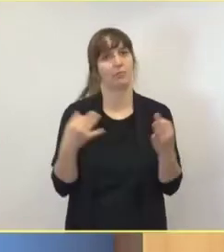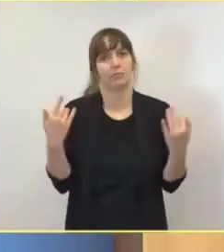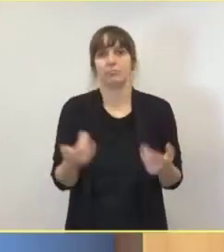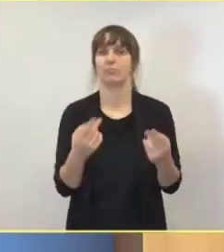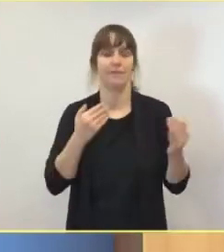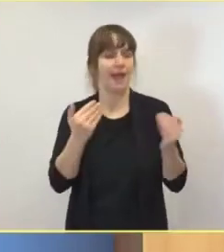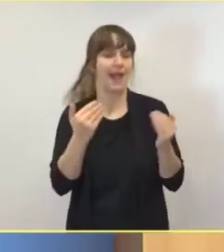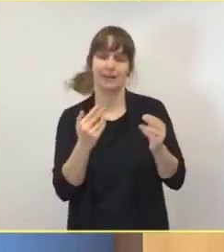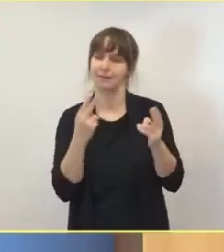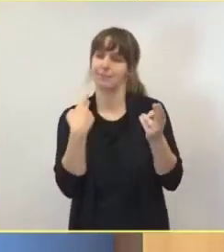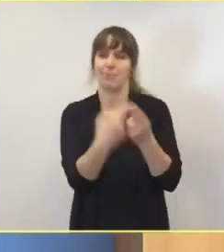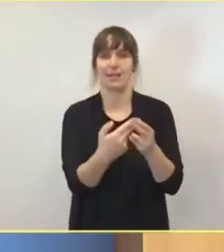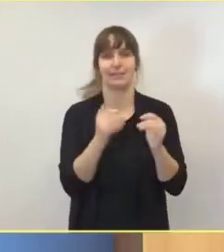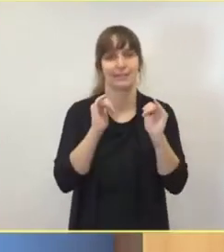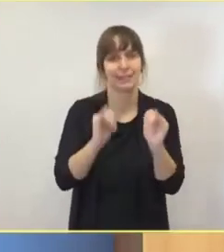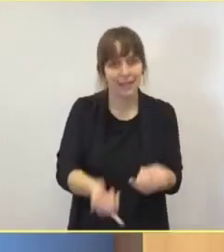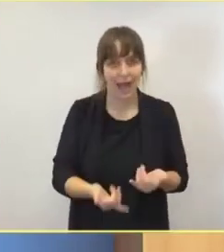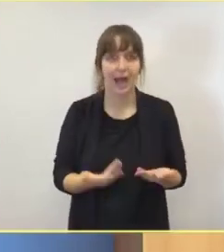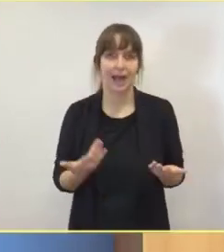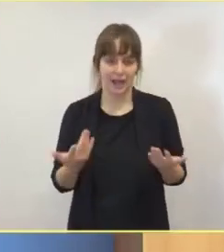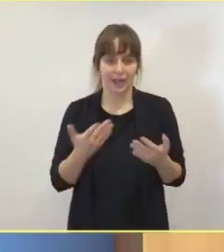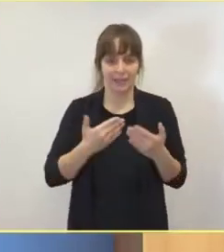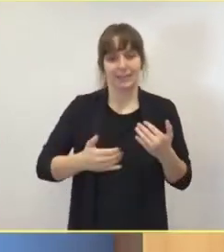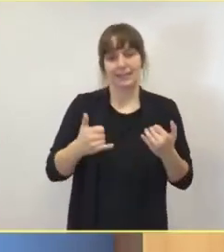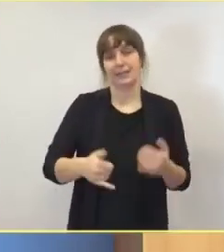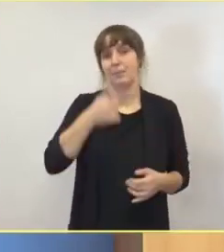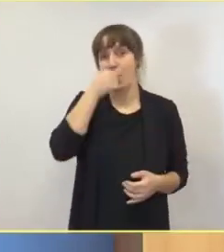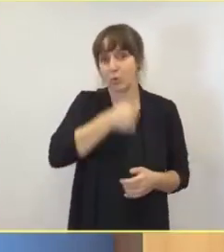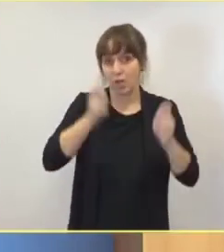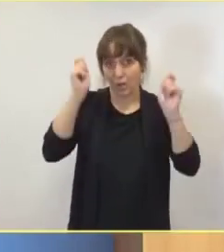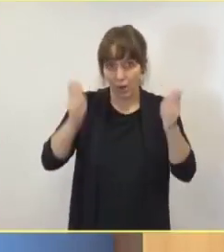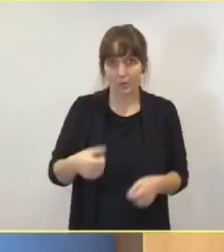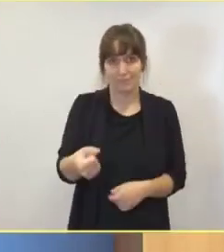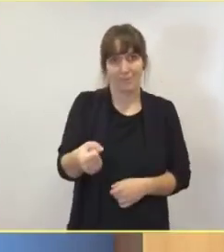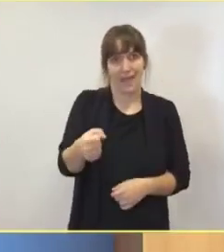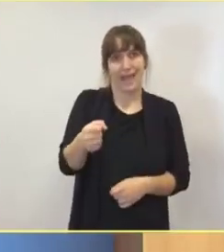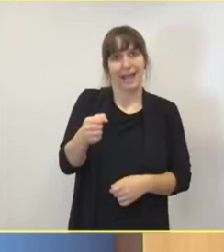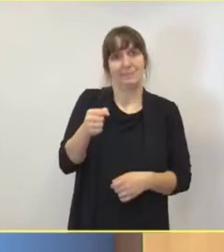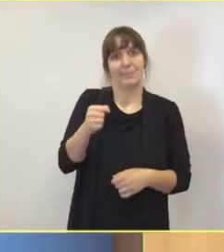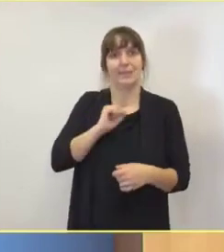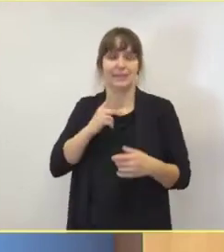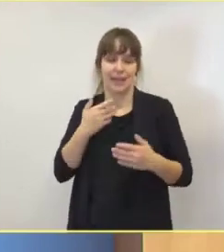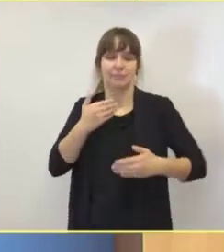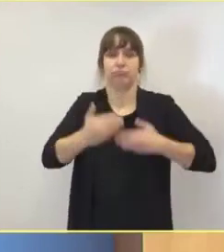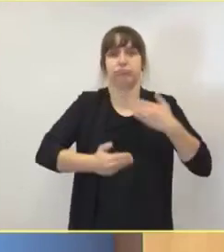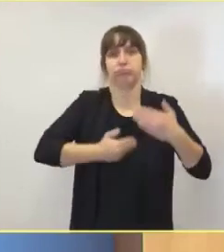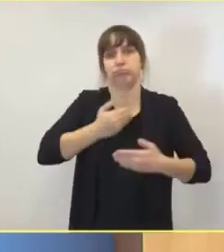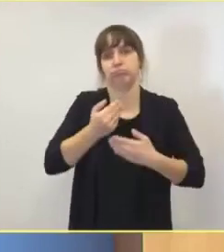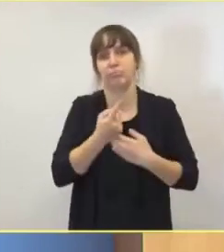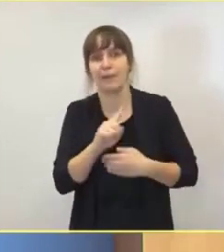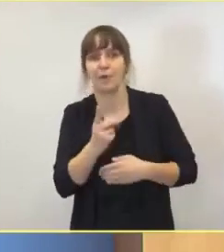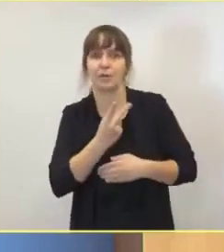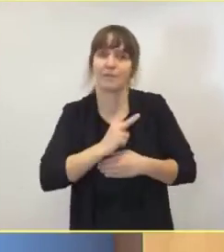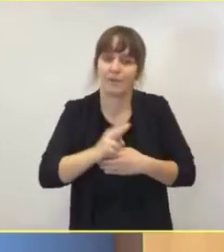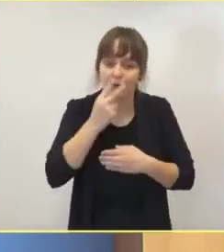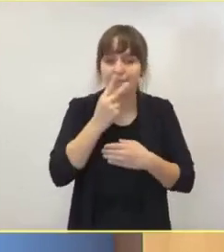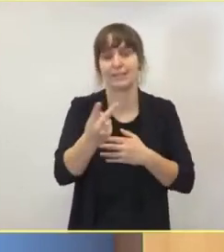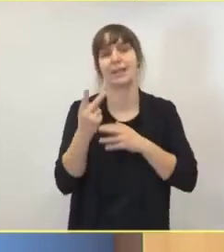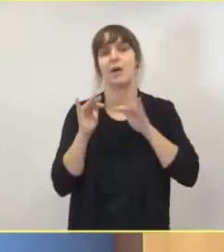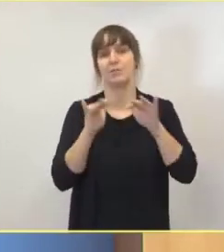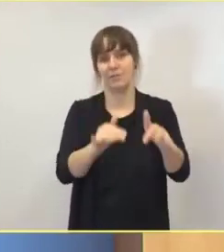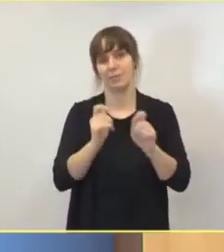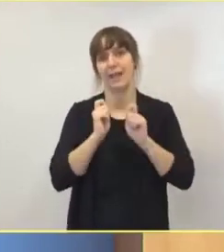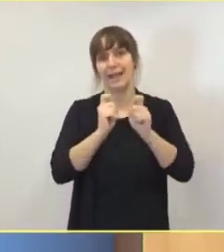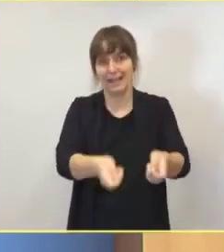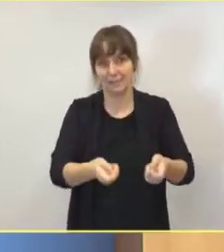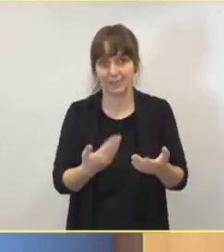hoffentlich sehr bald auch die positiven Effekte sehen, die eben auch ermöglicht, dass das deutsche Gesundheitssystem